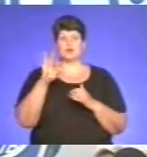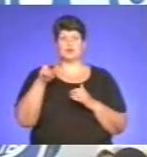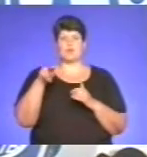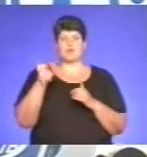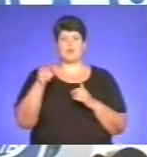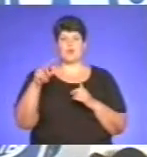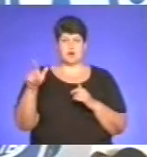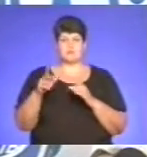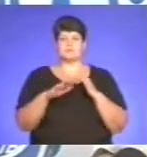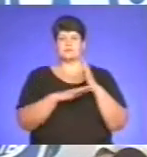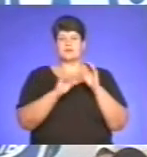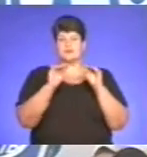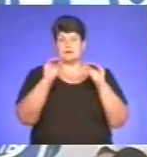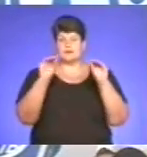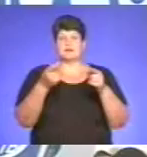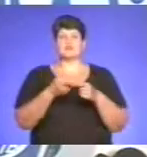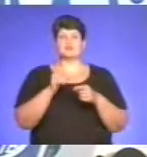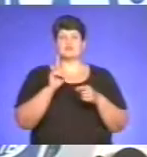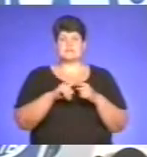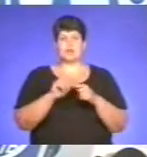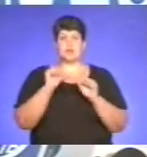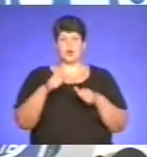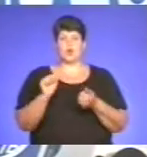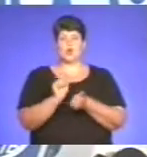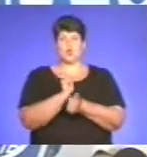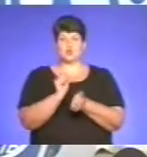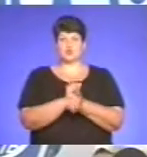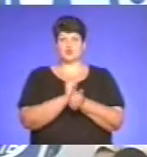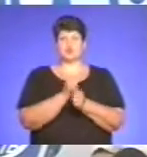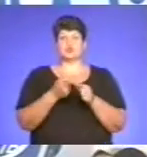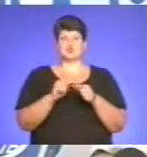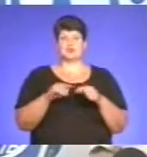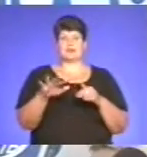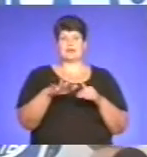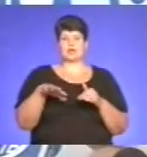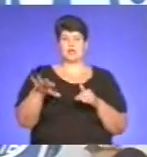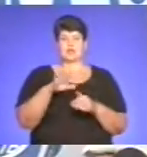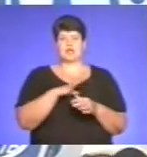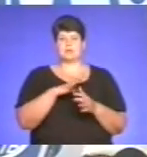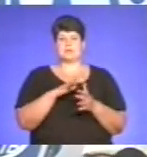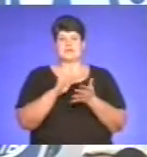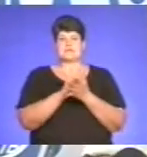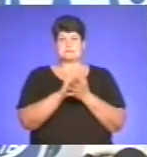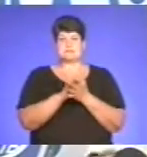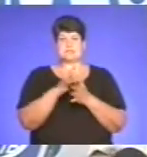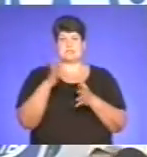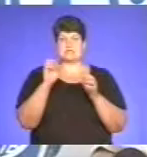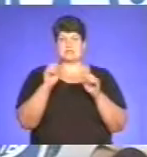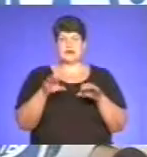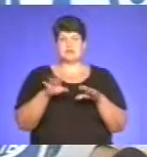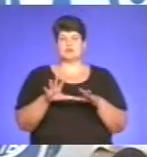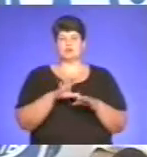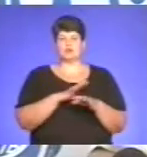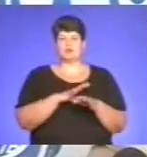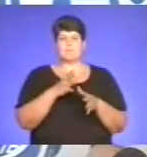це було правильно, тому що саме тополя могла осушити ту територію, яка на той час була смітчезвалищем, коли було смітчезвалищем,